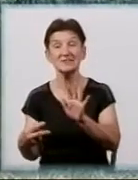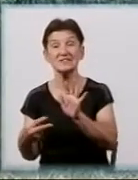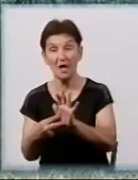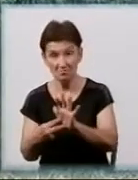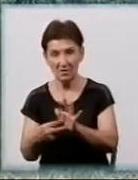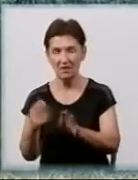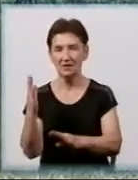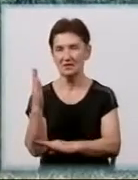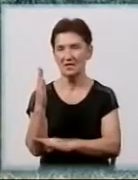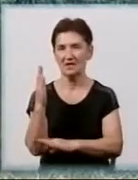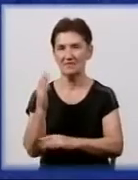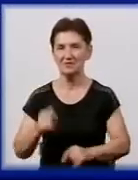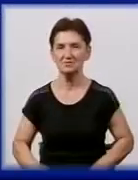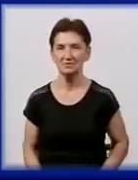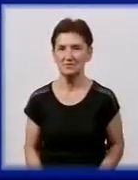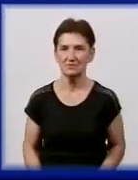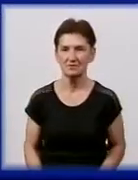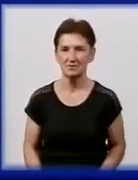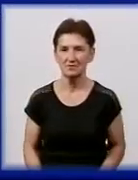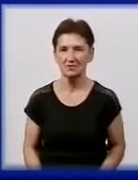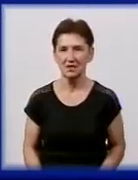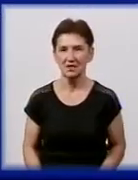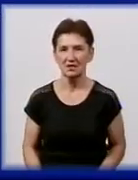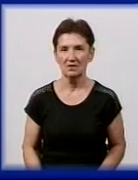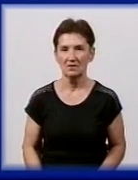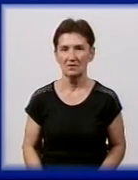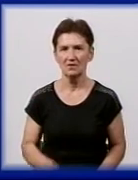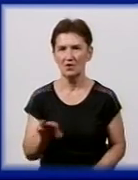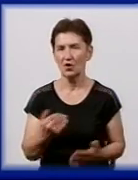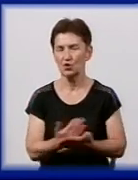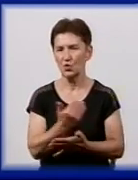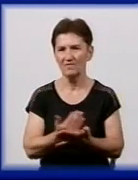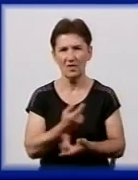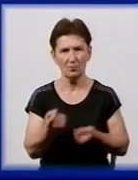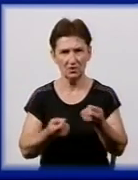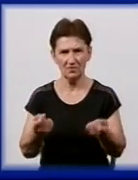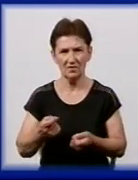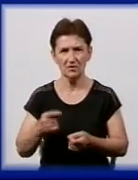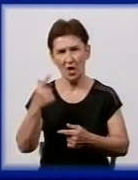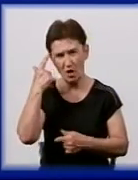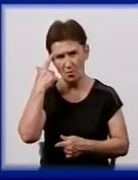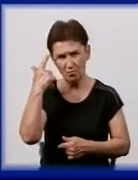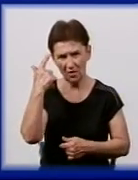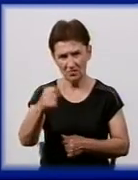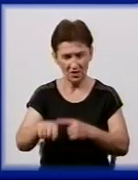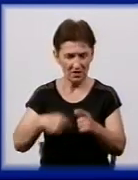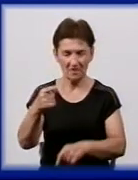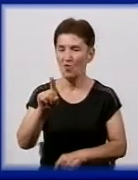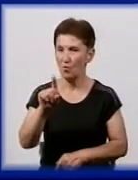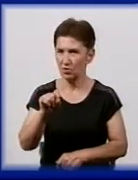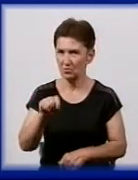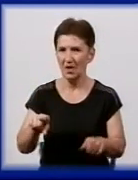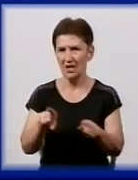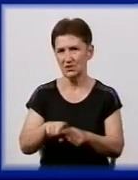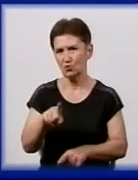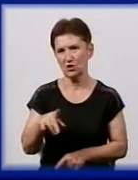Анатолій Басистий. День за днем. Про нові подробиці у цій справі ми повідомимо у понеділок, а також чекаємо на